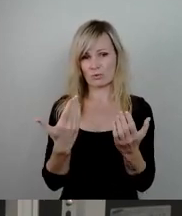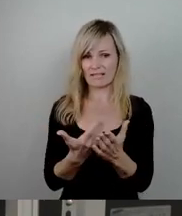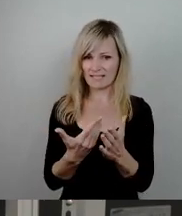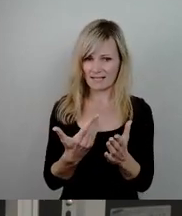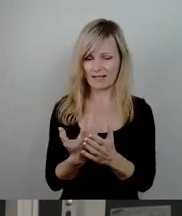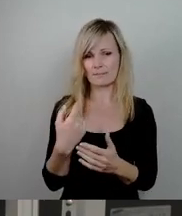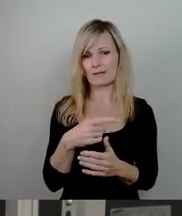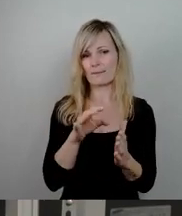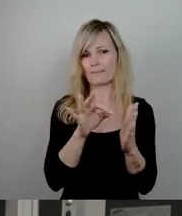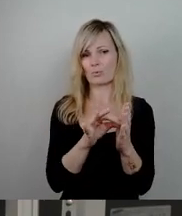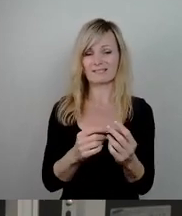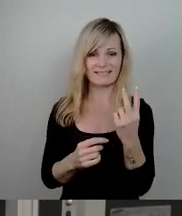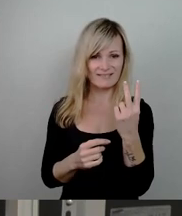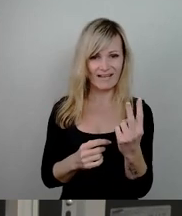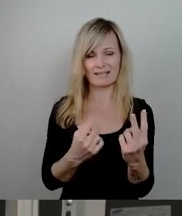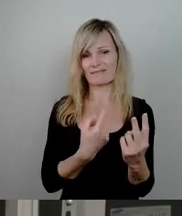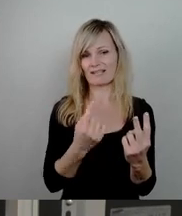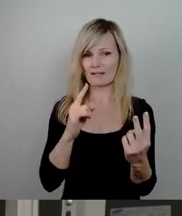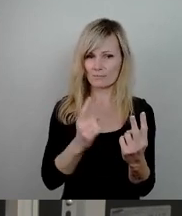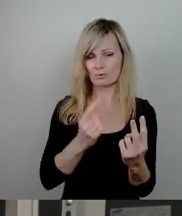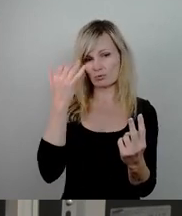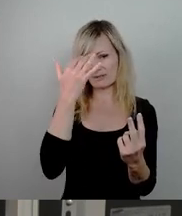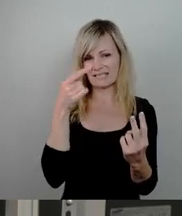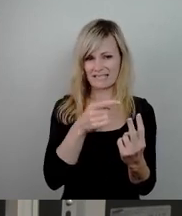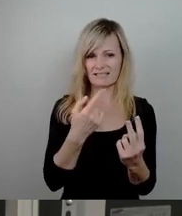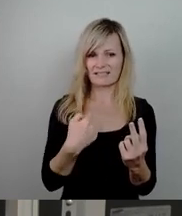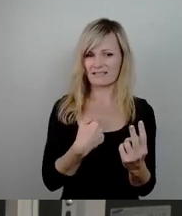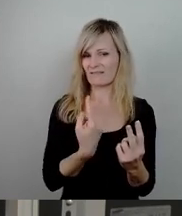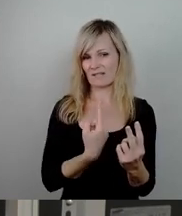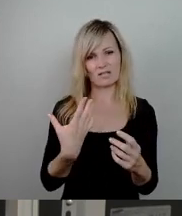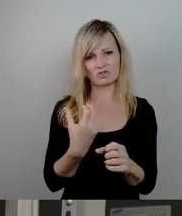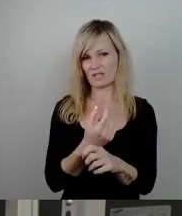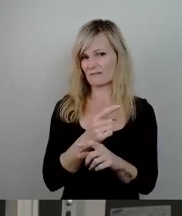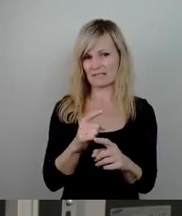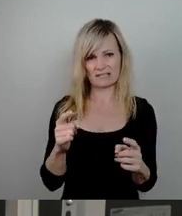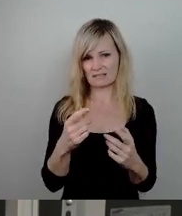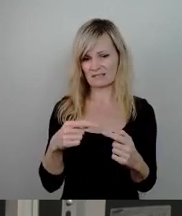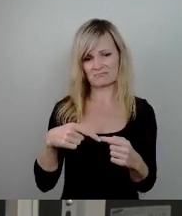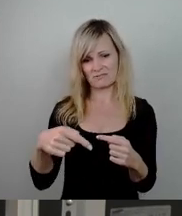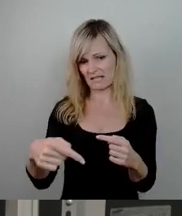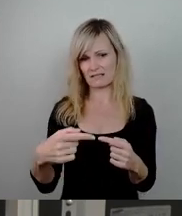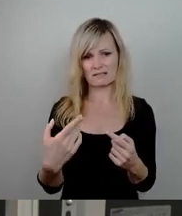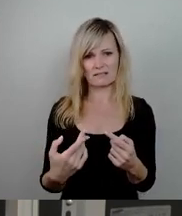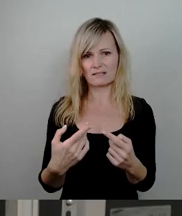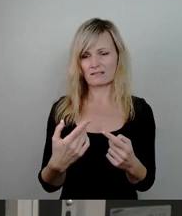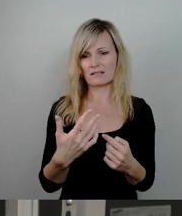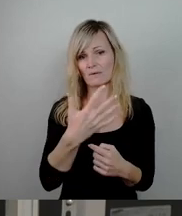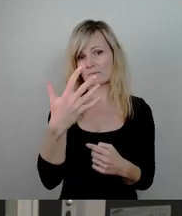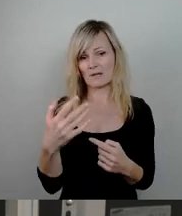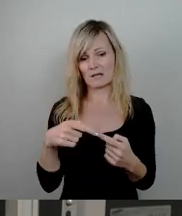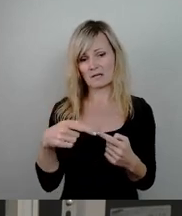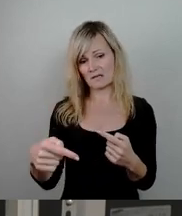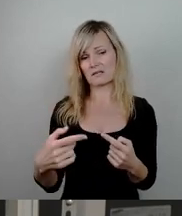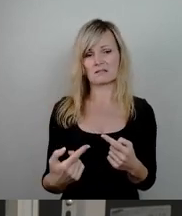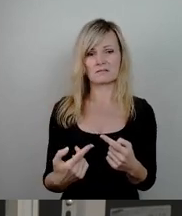dass man wirklich jetzt überlegen muss, dass wir es nicht schaffen werden, in absehbarer Zeit, in den nächsten fünf Jahren würde ich jetzt fast mittlerweile behaupten,